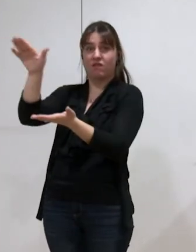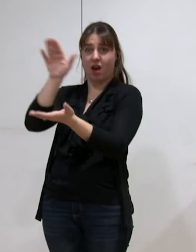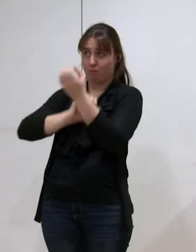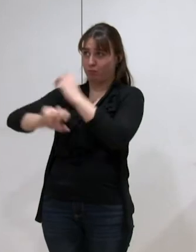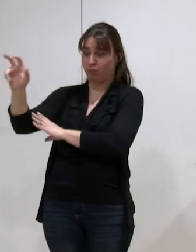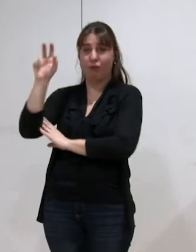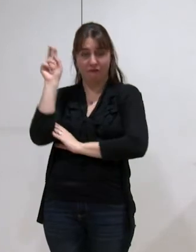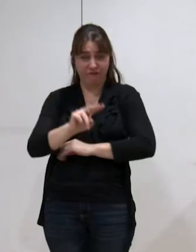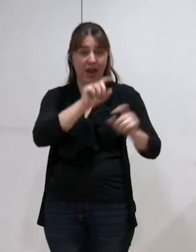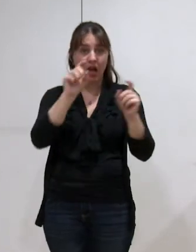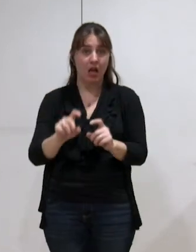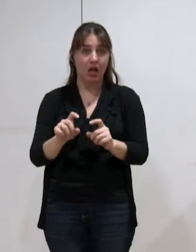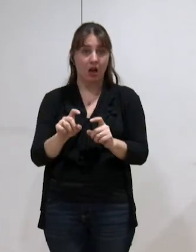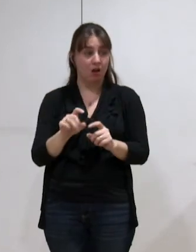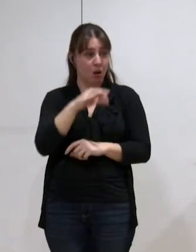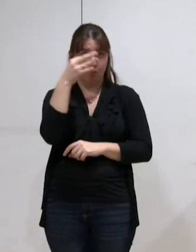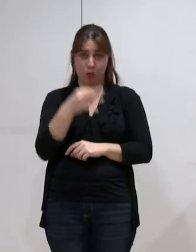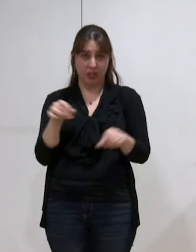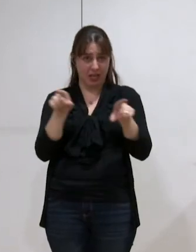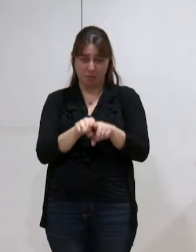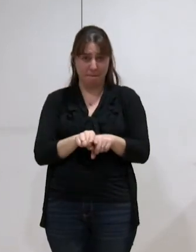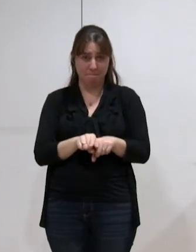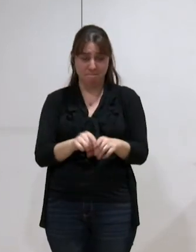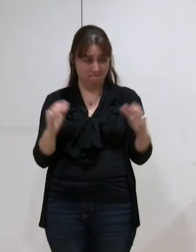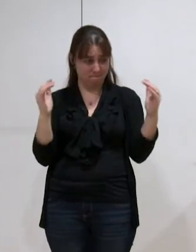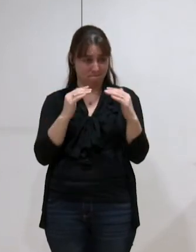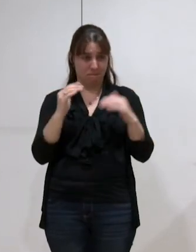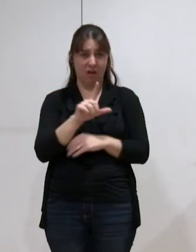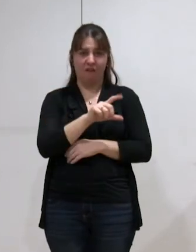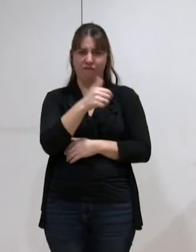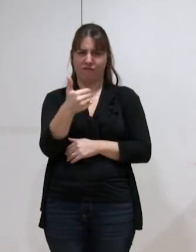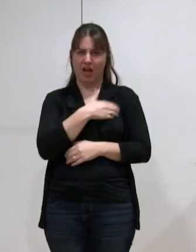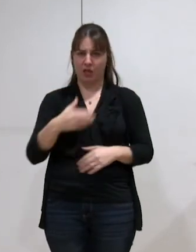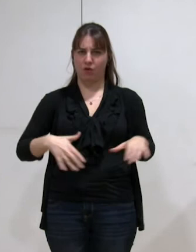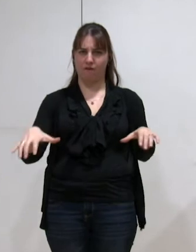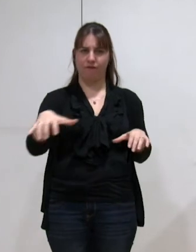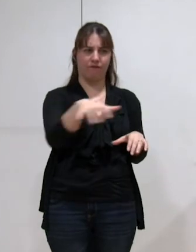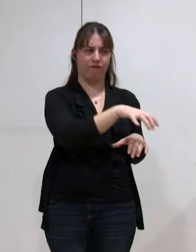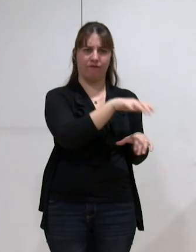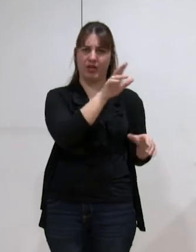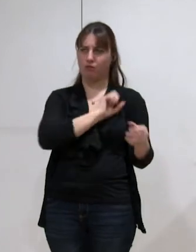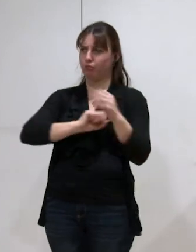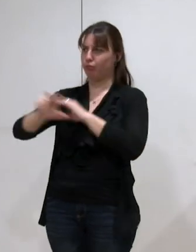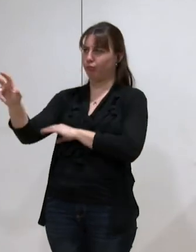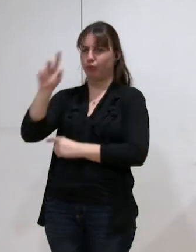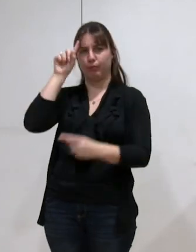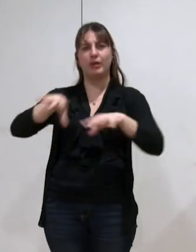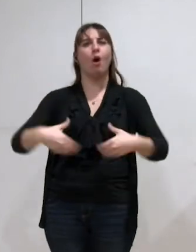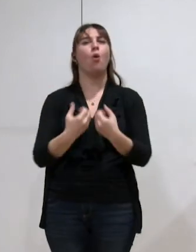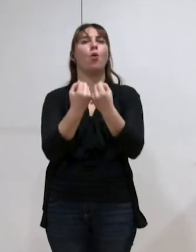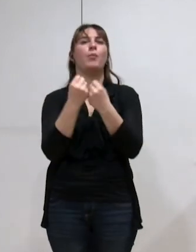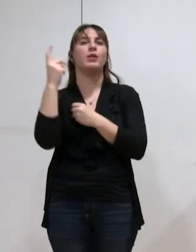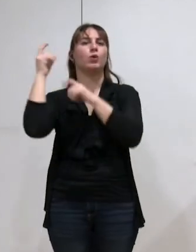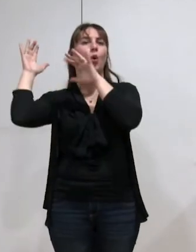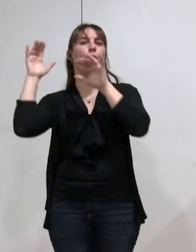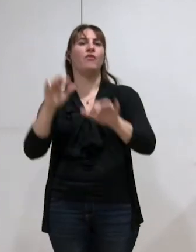et nous utilisons les mêmes ratios cette fois-ci pour les 21 communes qui transfèrent la compétence aux pluviales. Autant on